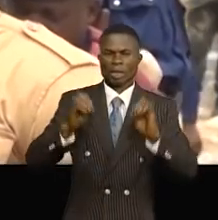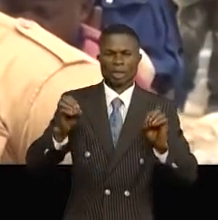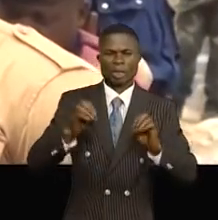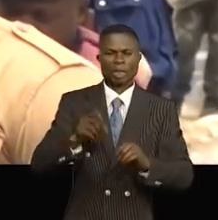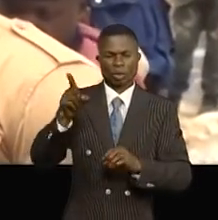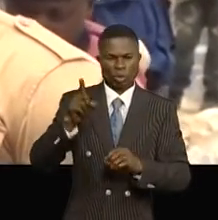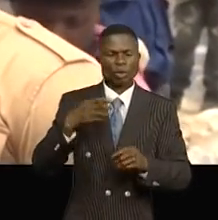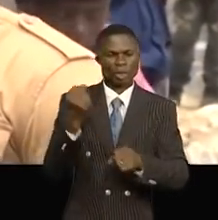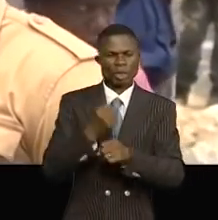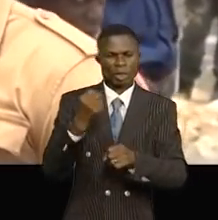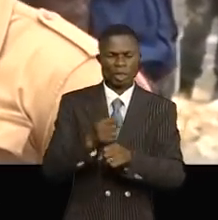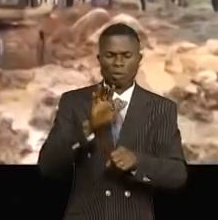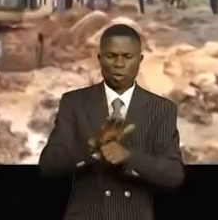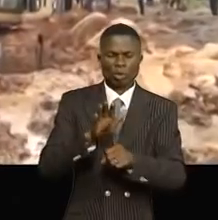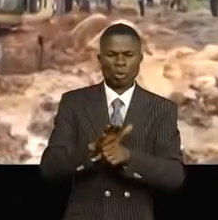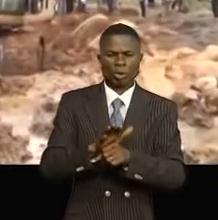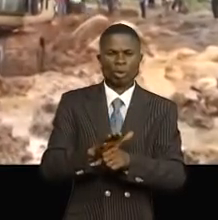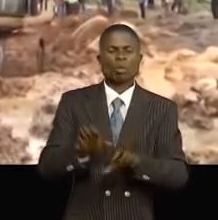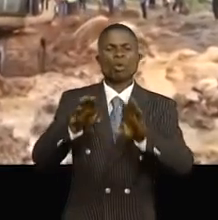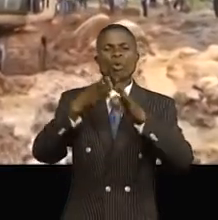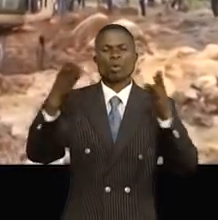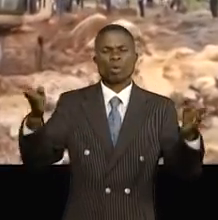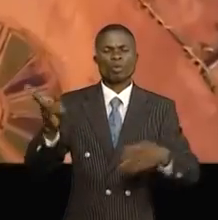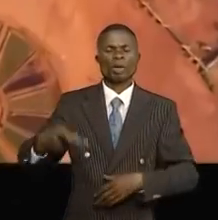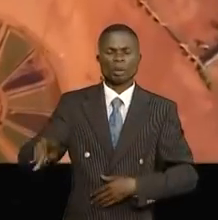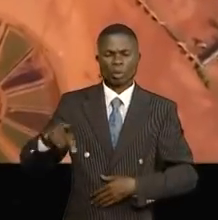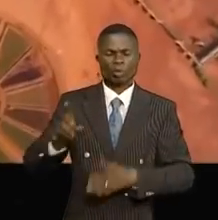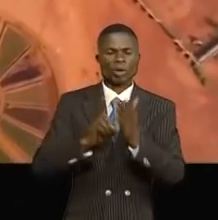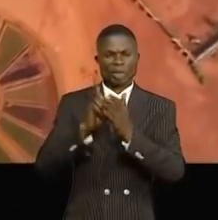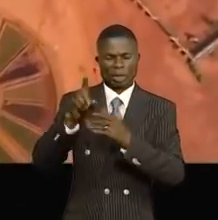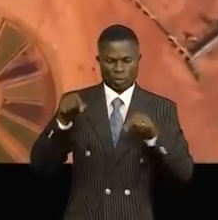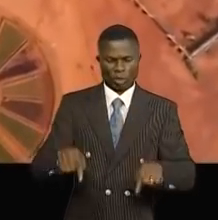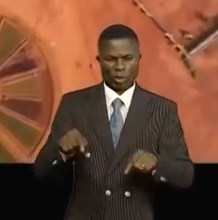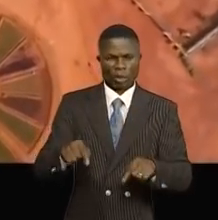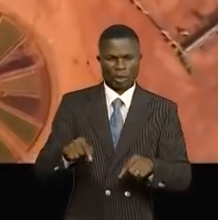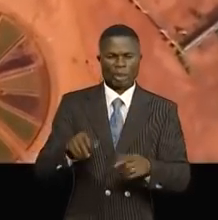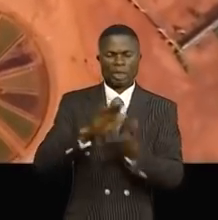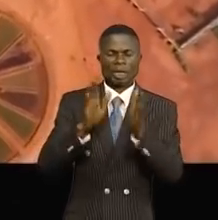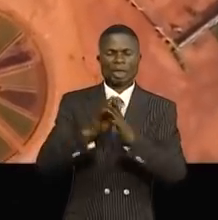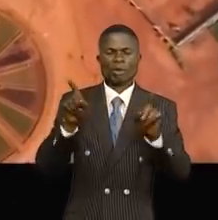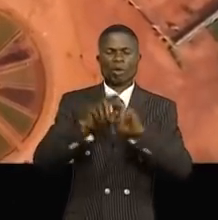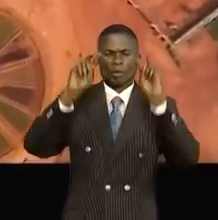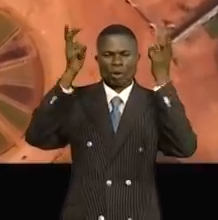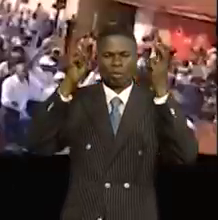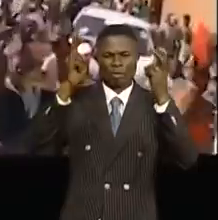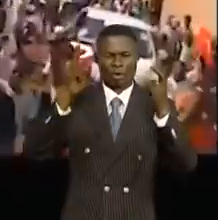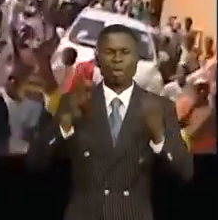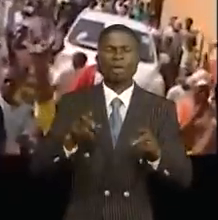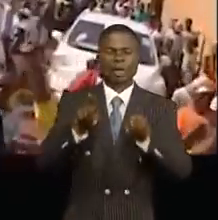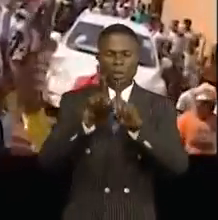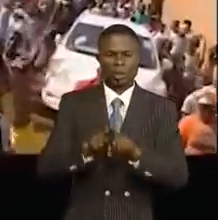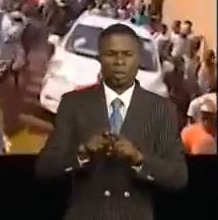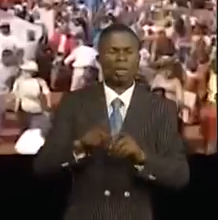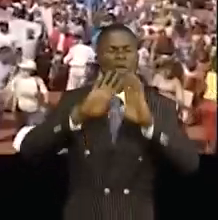s'est sérieusement investi au désenclavement de sa province. Maintenant, à sa modernisation, de quoi susciter l